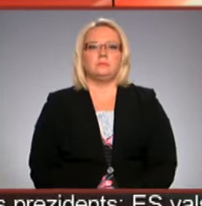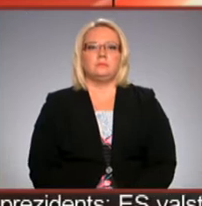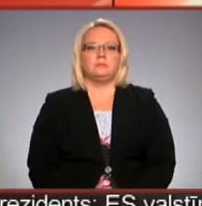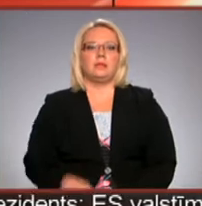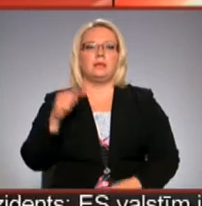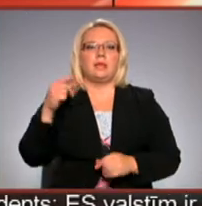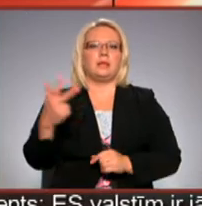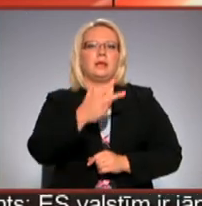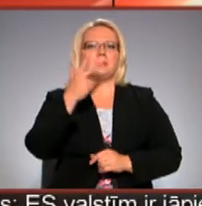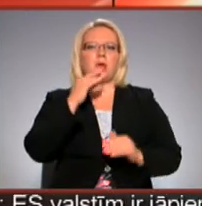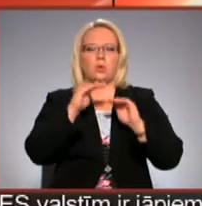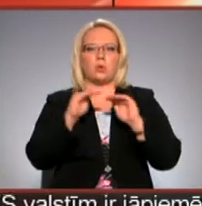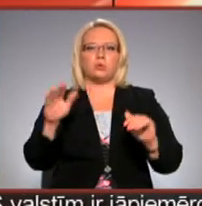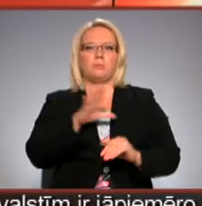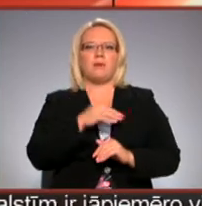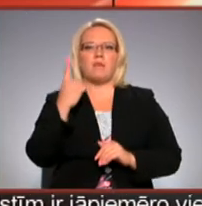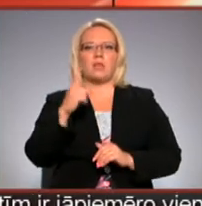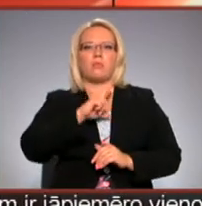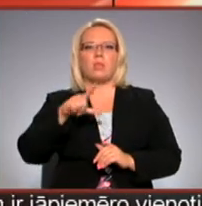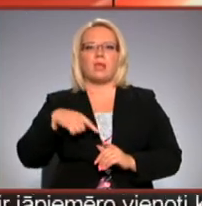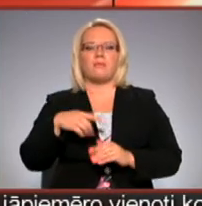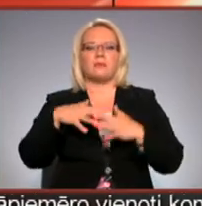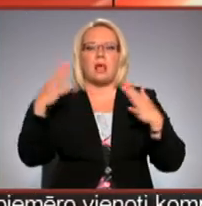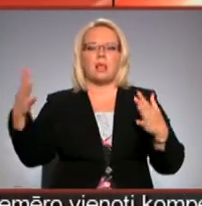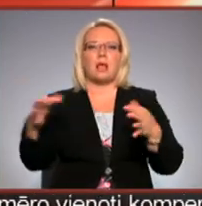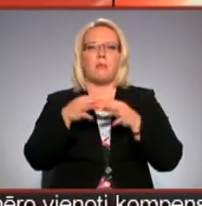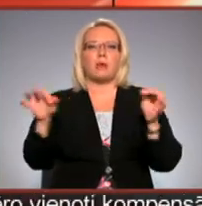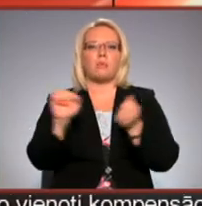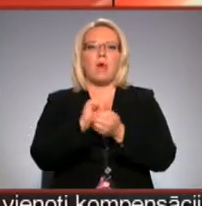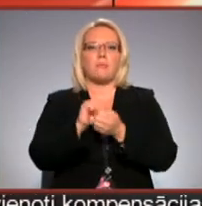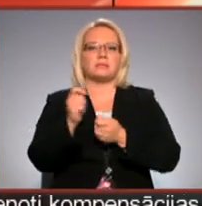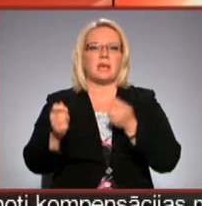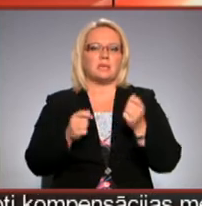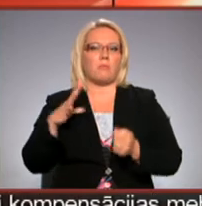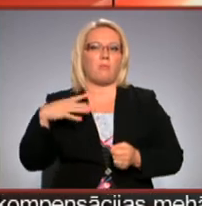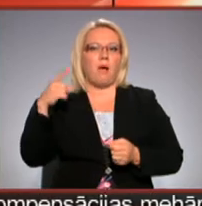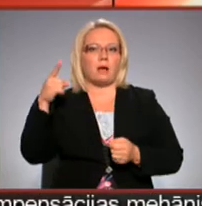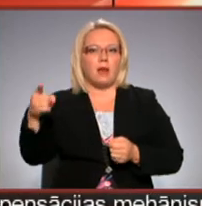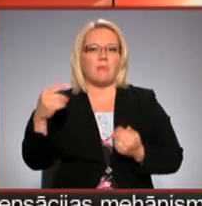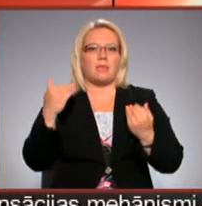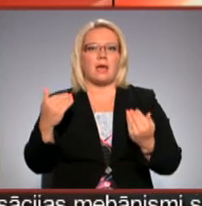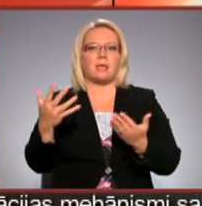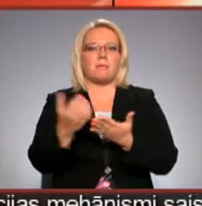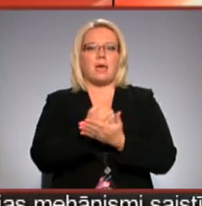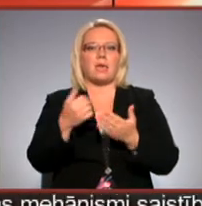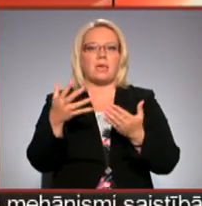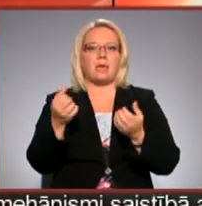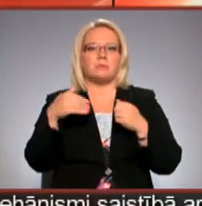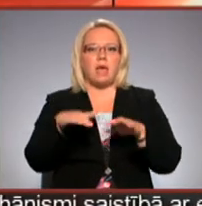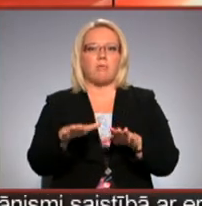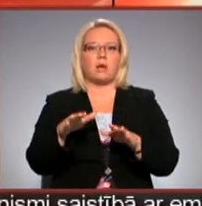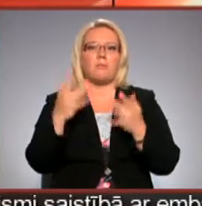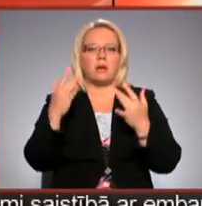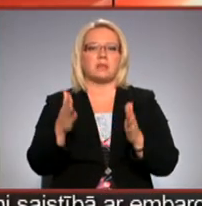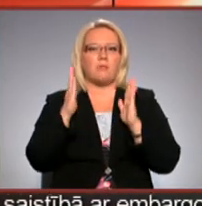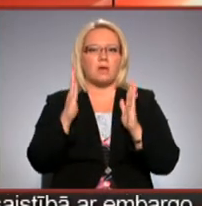Teju trīs gadu klusums valdīja vienā no Latvijas lielākajām brīvdabas estrādēm Ogrēt. Tomēr šogad tika pieņems lēmums, ka kādiem pasākumiem tomēr